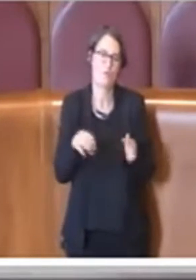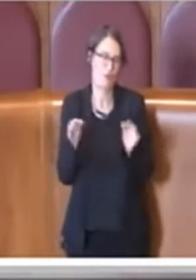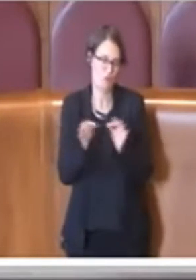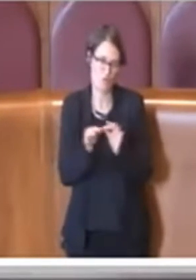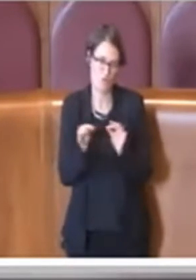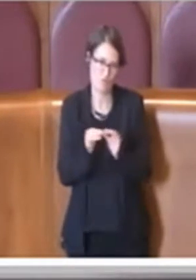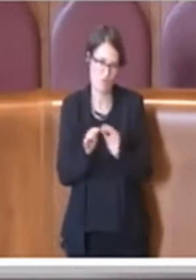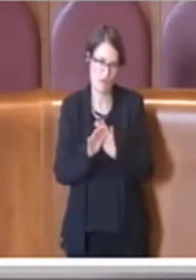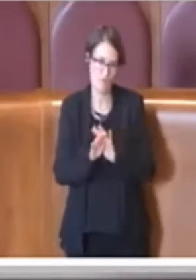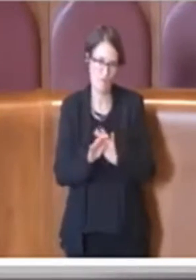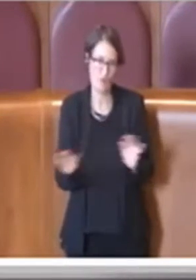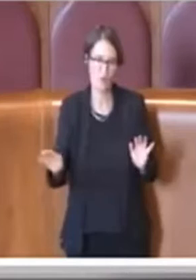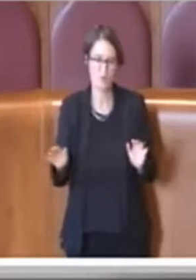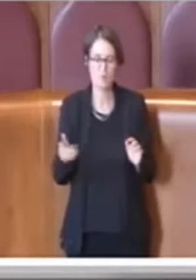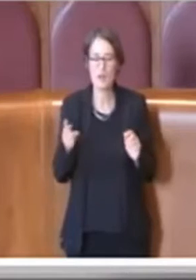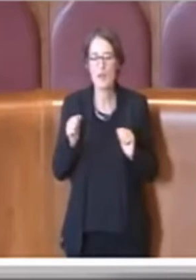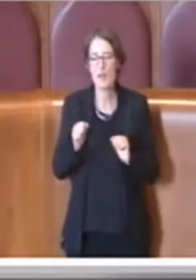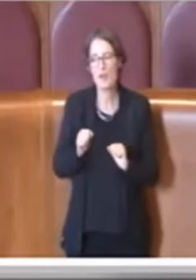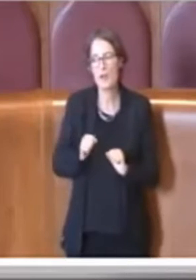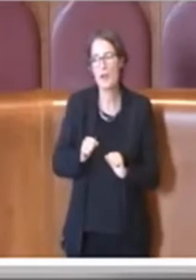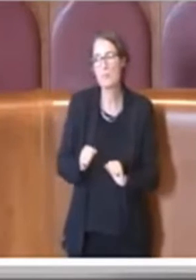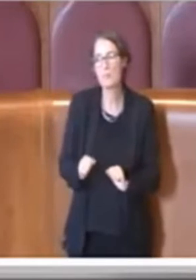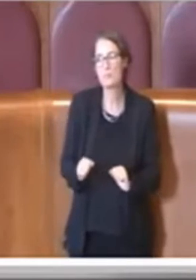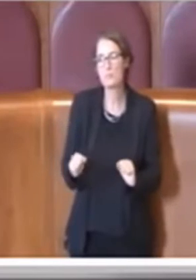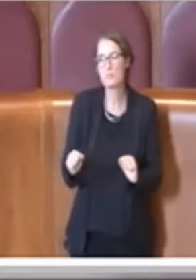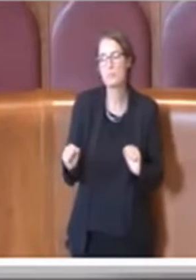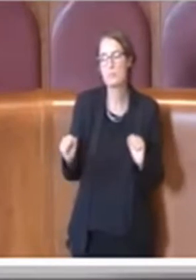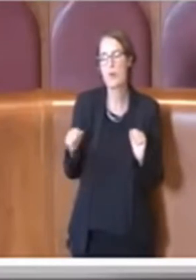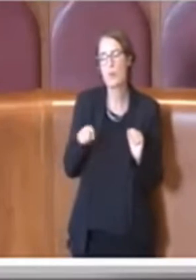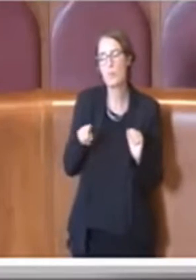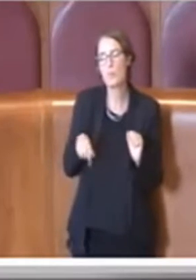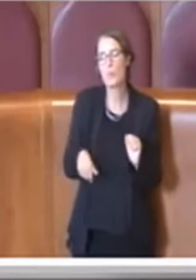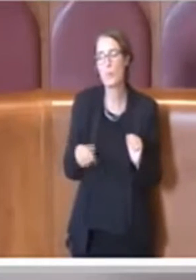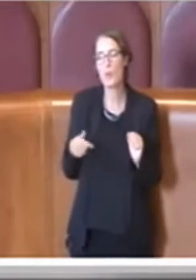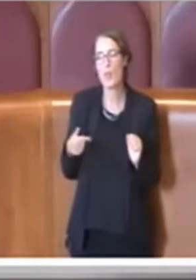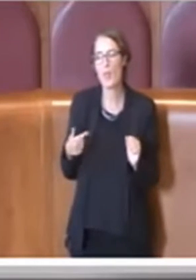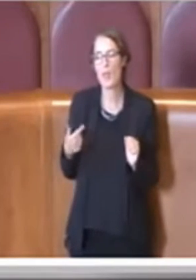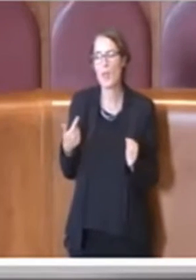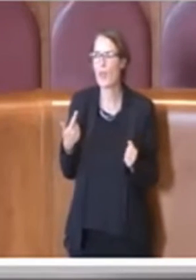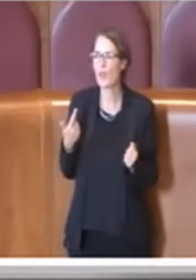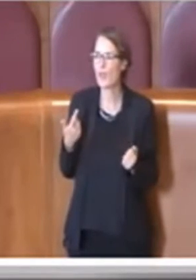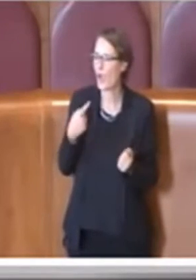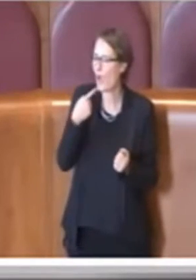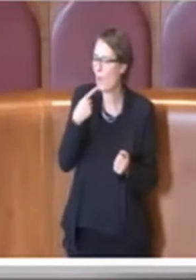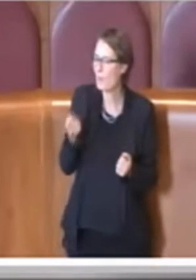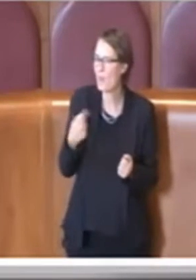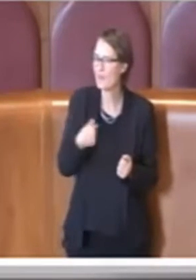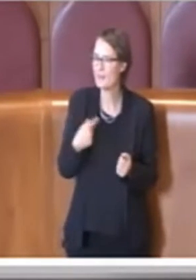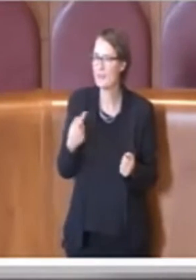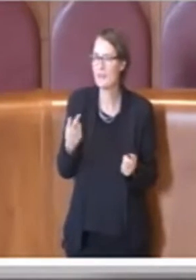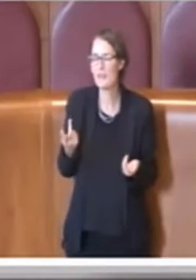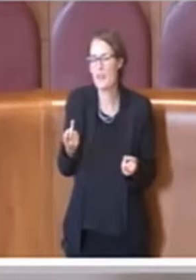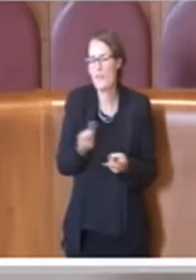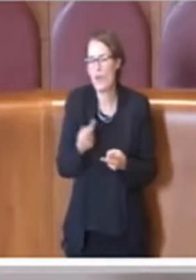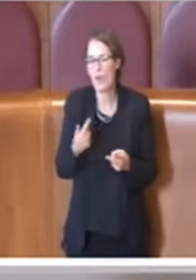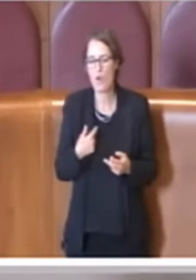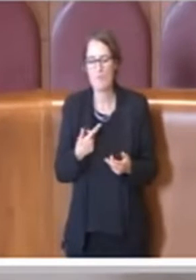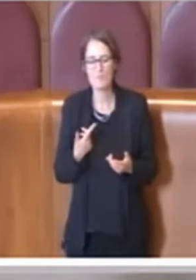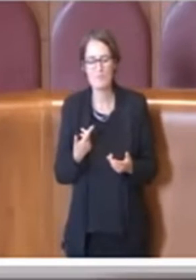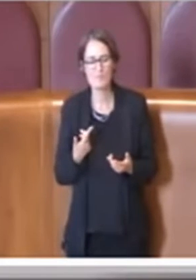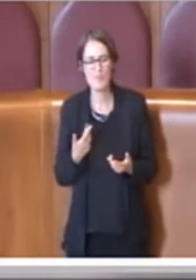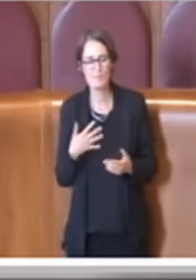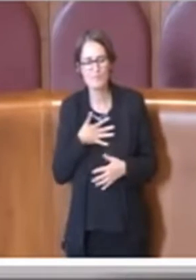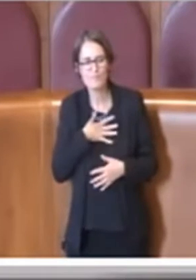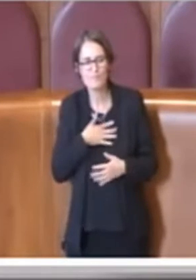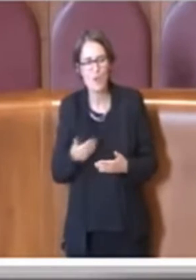come vedete, è possibile anche dimostrare, come dire, di non apprezzare pienamente le iniziative degli altri con un